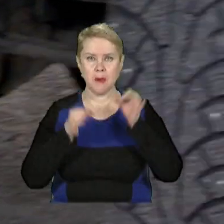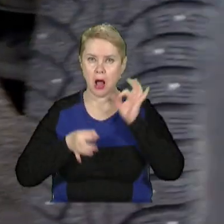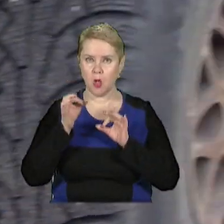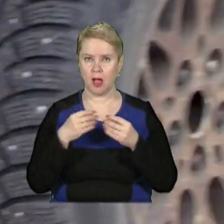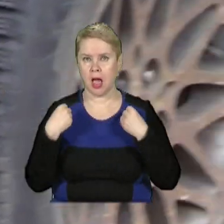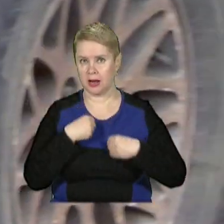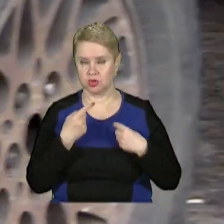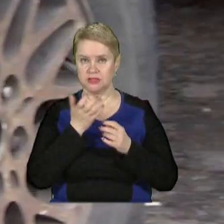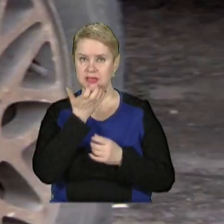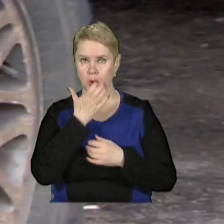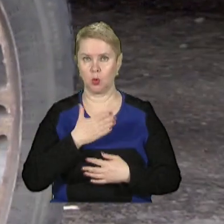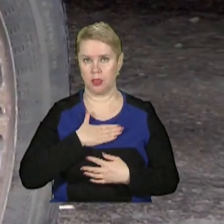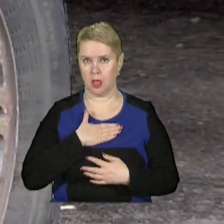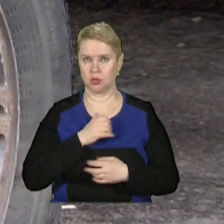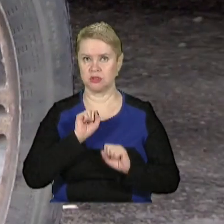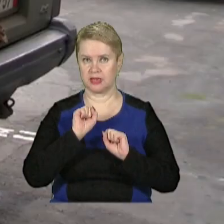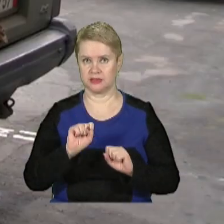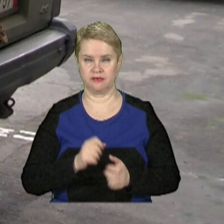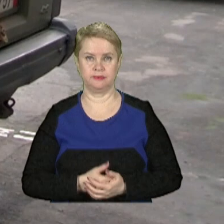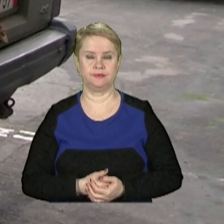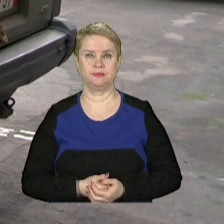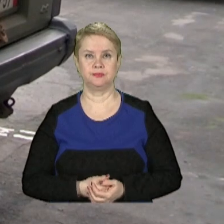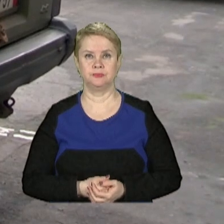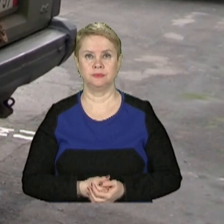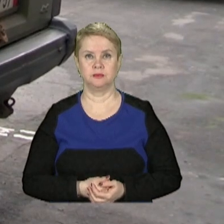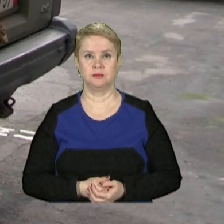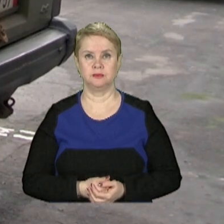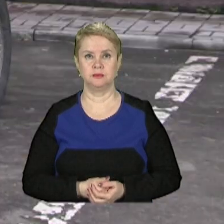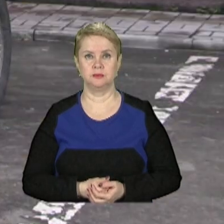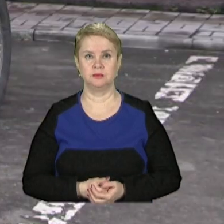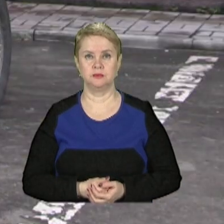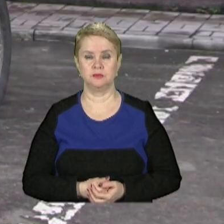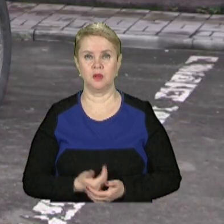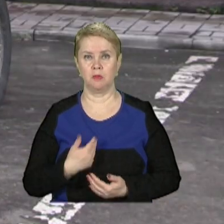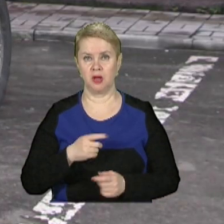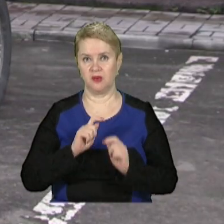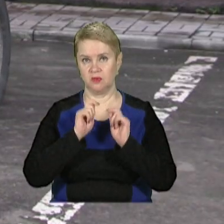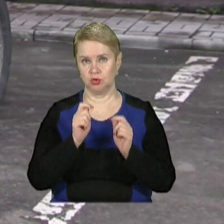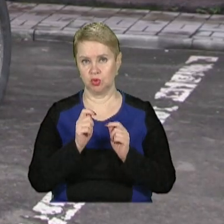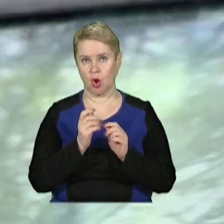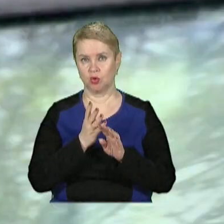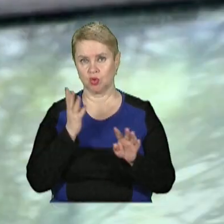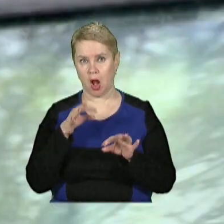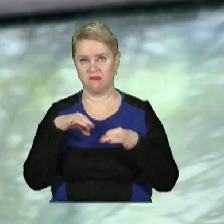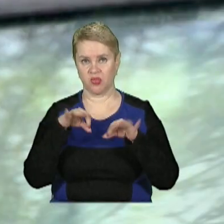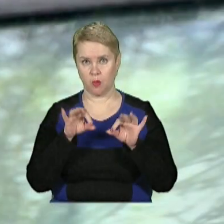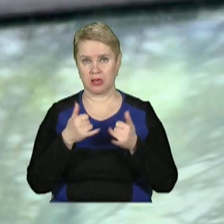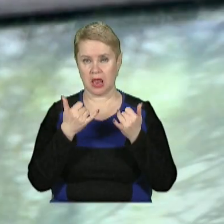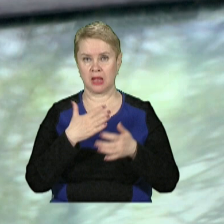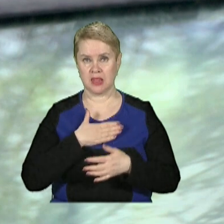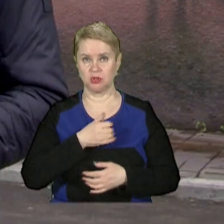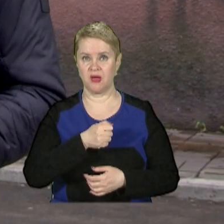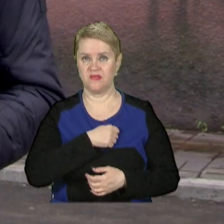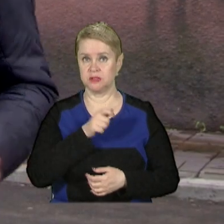та речі, які зігріють наших захисників. Ми вручаємо черговий автомобіль для наших